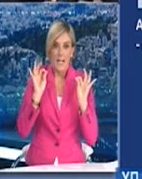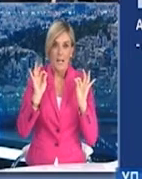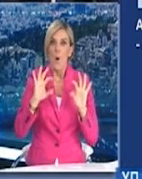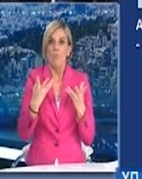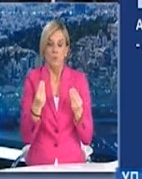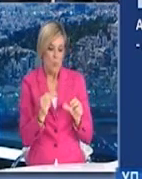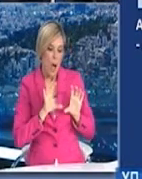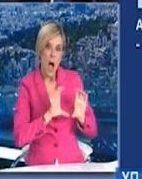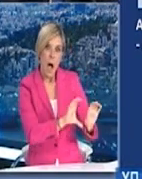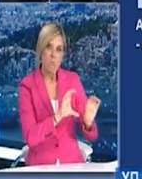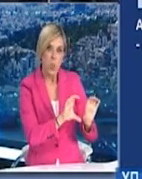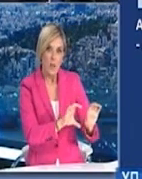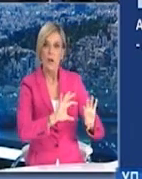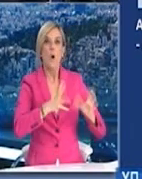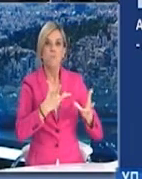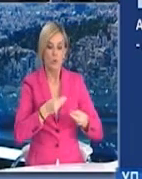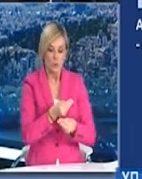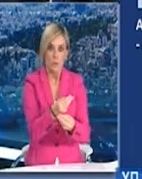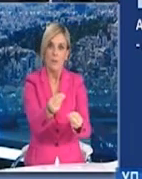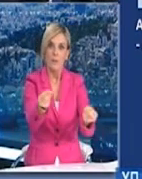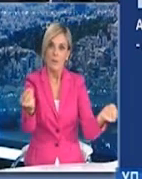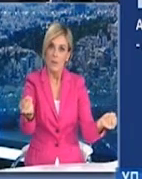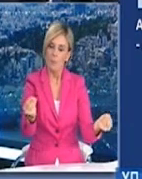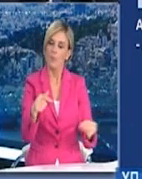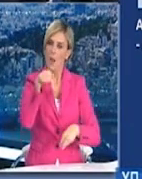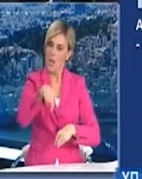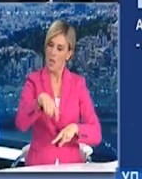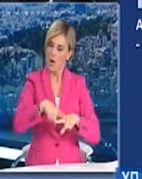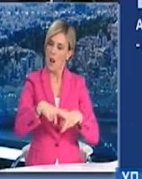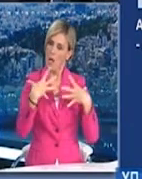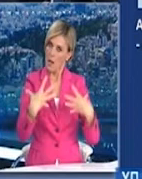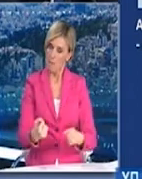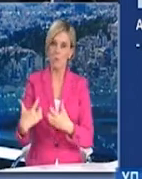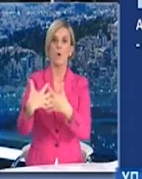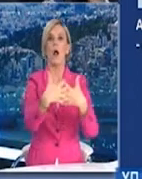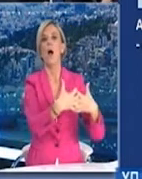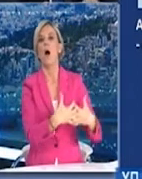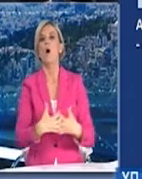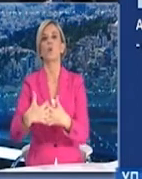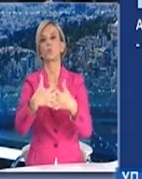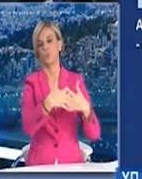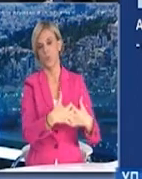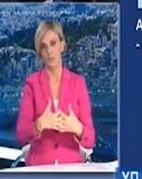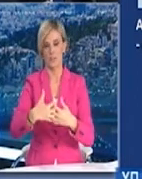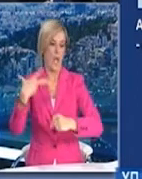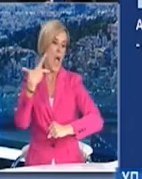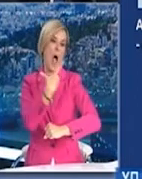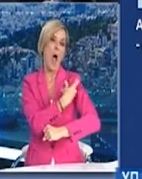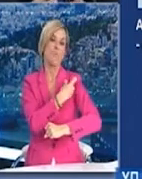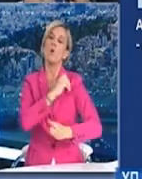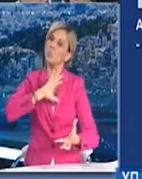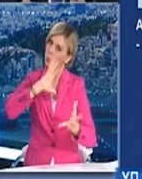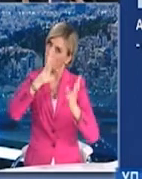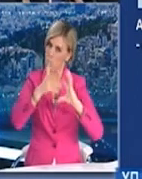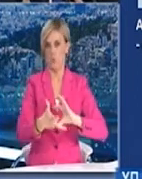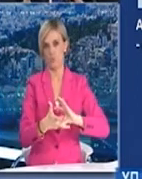Ελλήνων. Ο κύριος Κικίλιας εξήγησε πως το εμβόλιο θα είναι δωρεάν για όλους, καθώς λογίζεται ως δημόσια αγαθό. Επιπρόσθετα τα εμβόλια θα παραδοθούν σε όλες τις